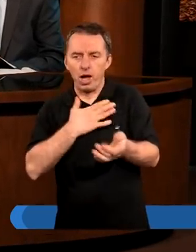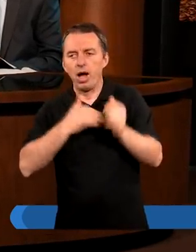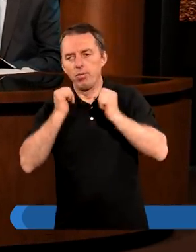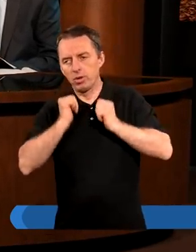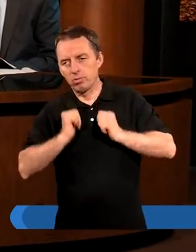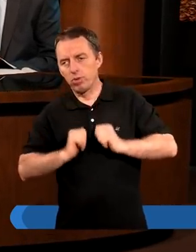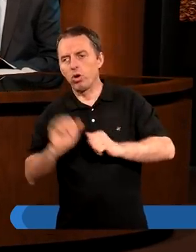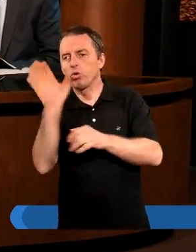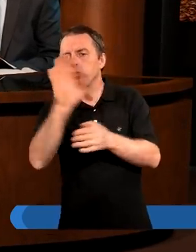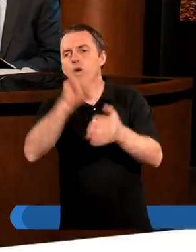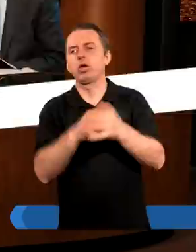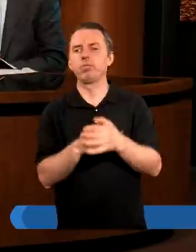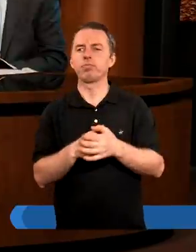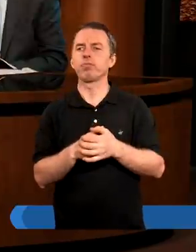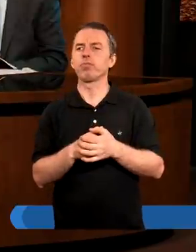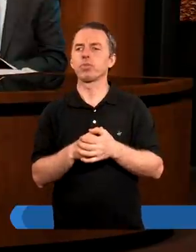pokój z Bogiem?